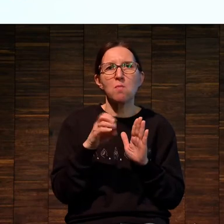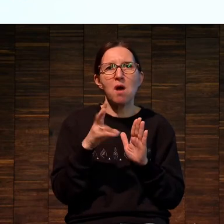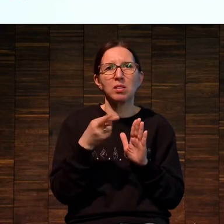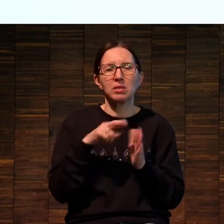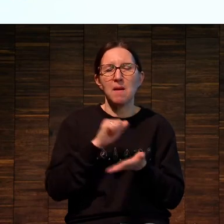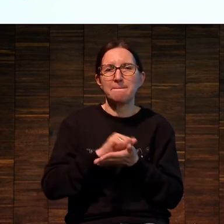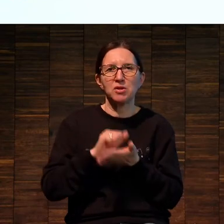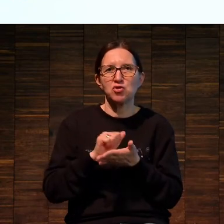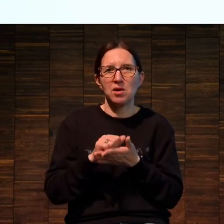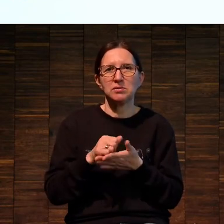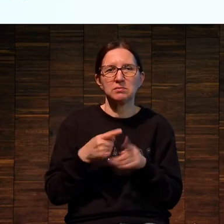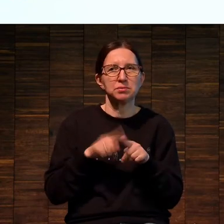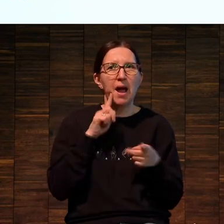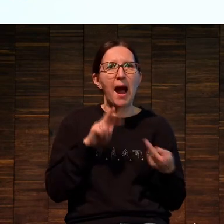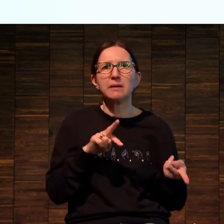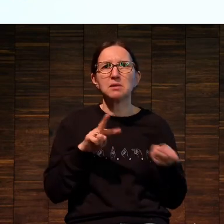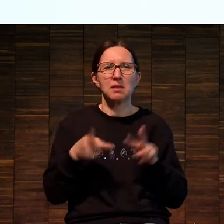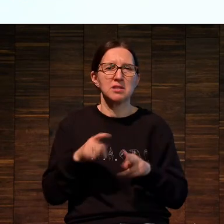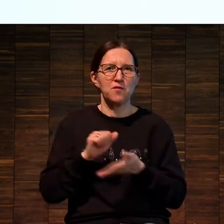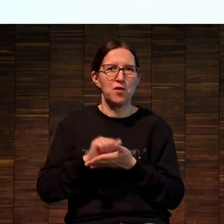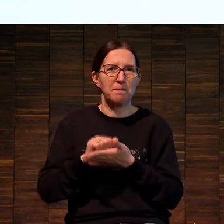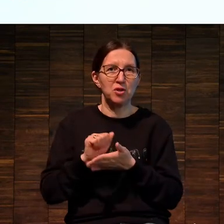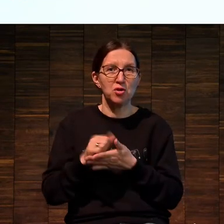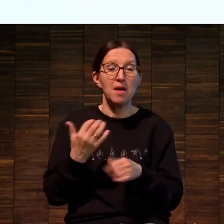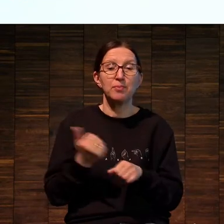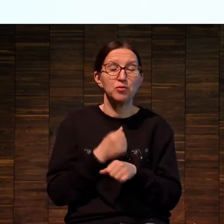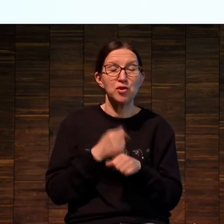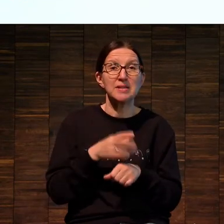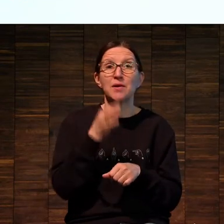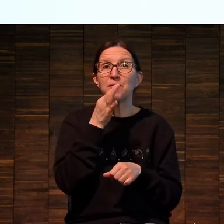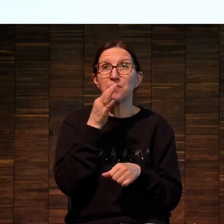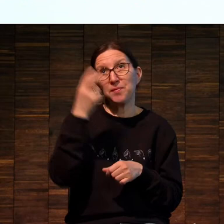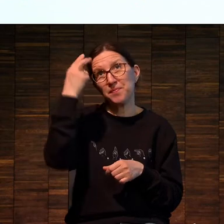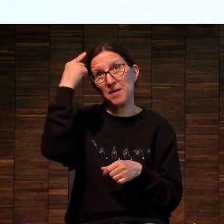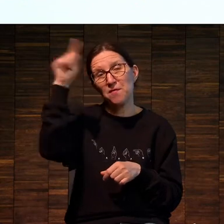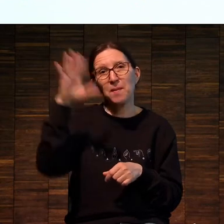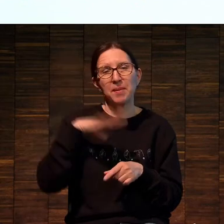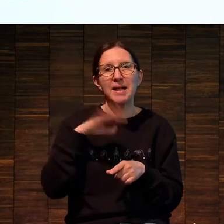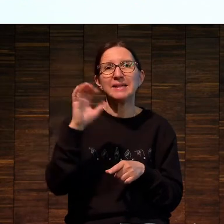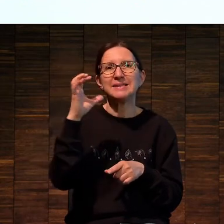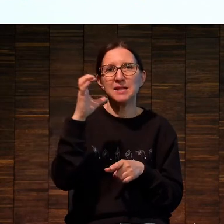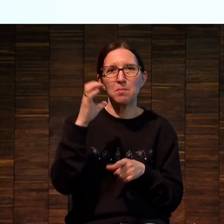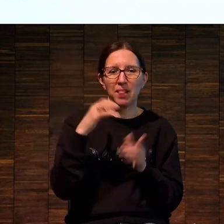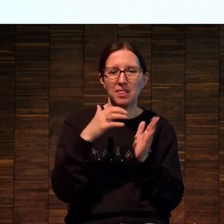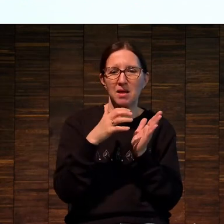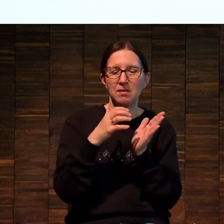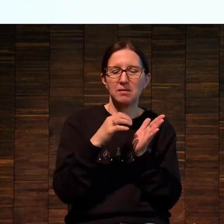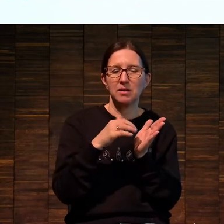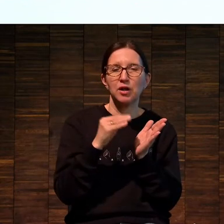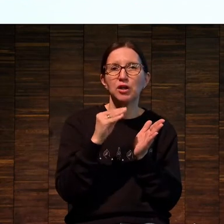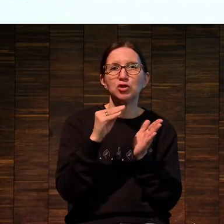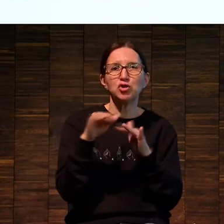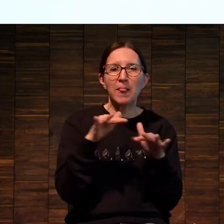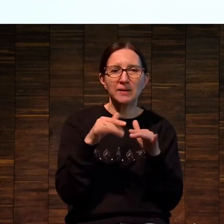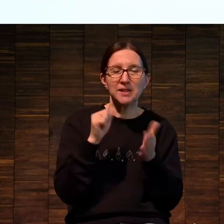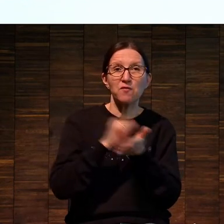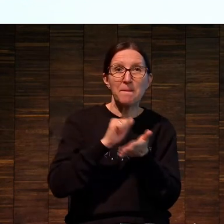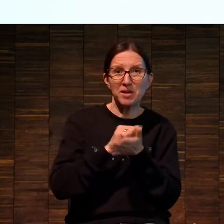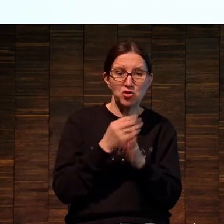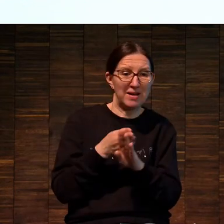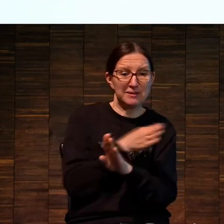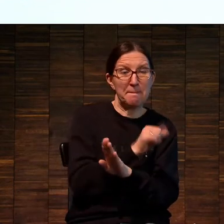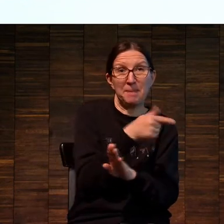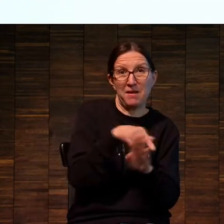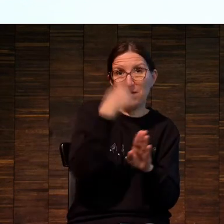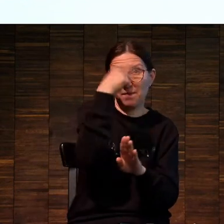сталкивались. Это до изобретения серебряно-желатиновой печати было несколько разных. Ну, их на самом